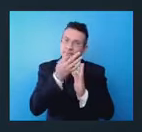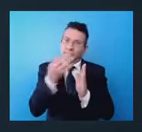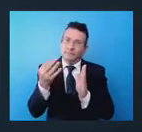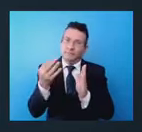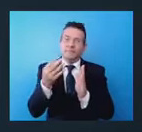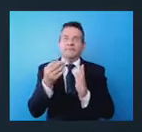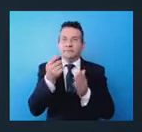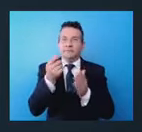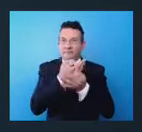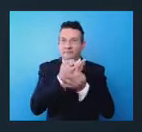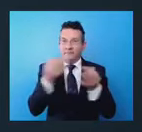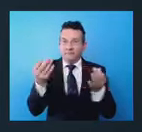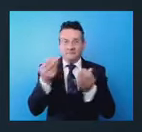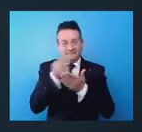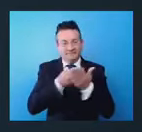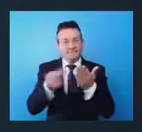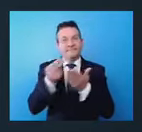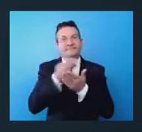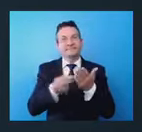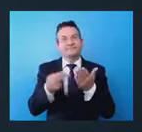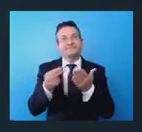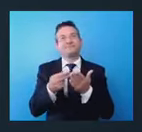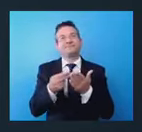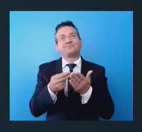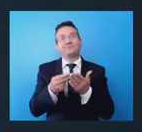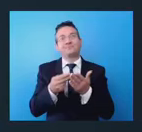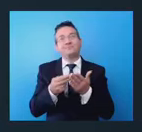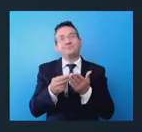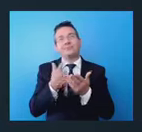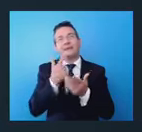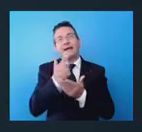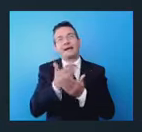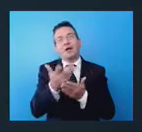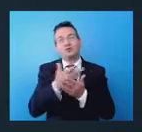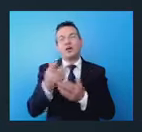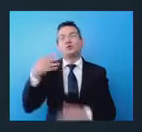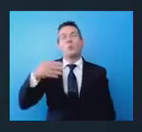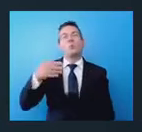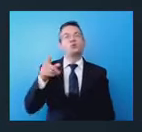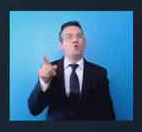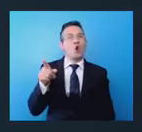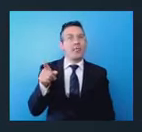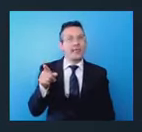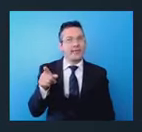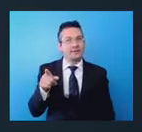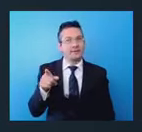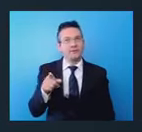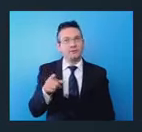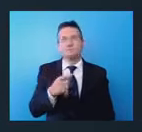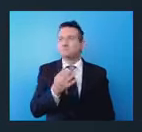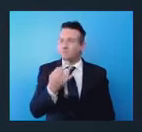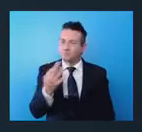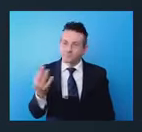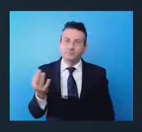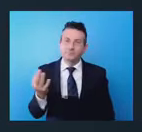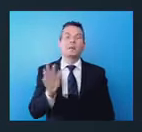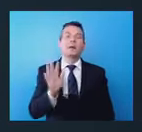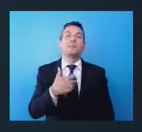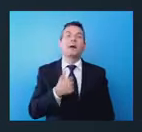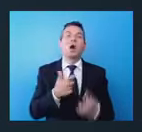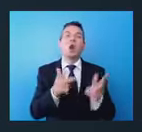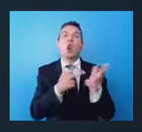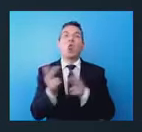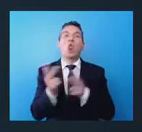raccontato da Musolino, per noi però la logistica è un punto chiave,